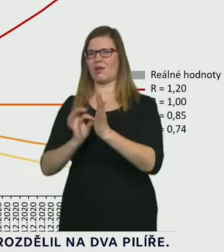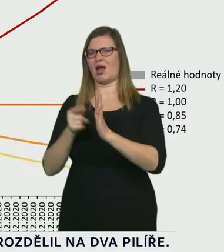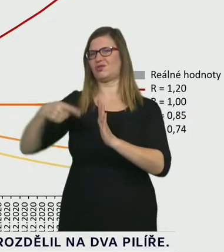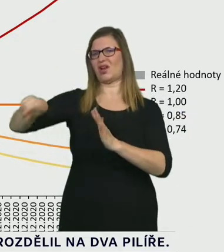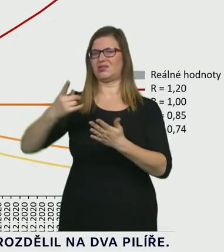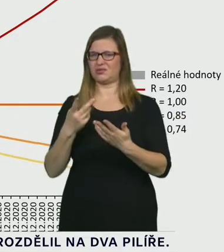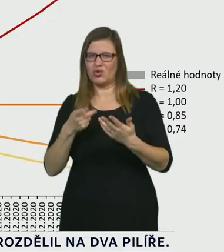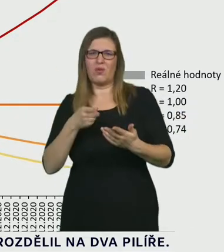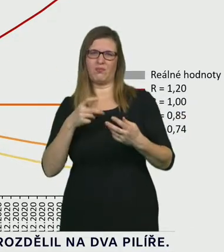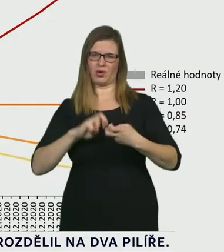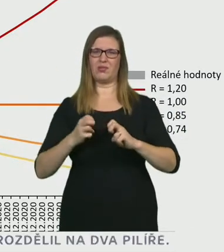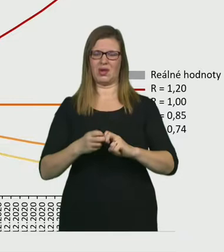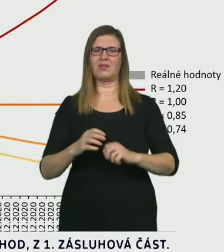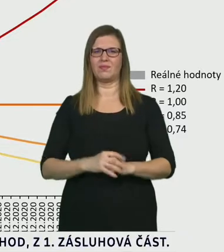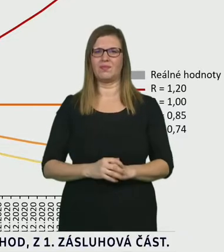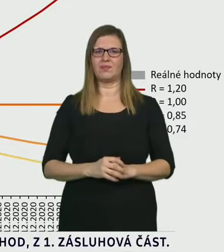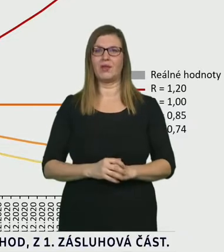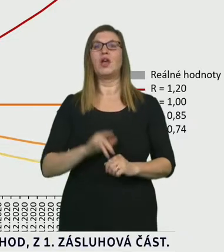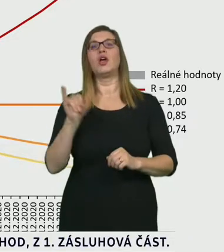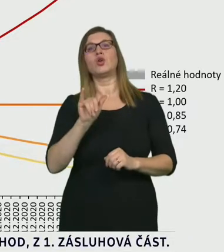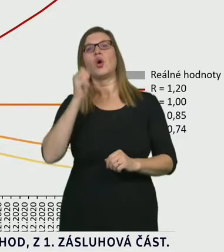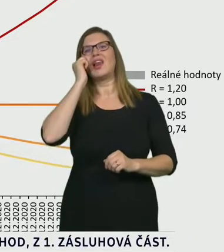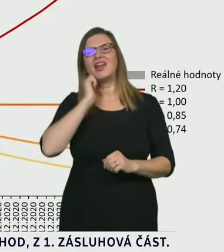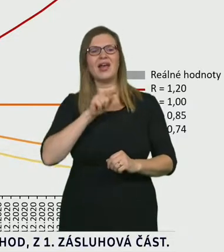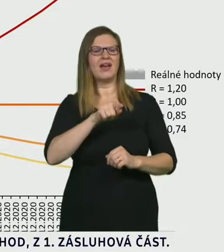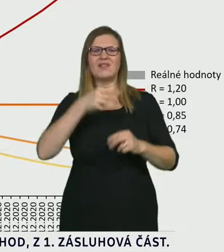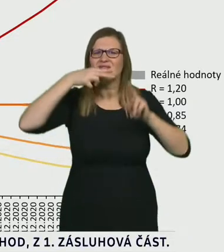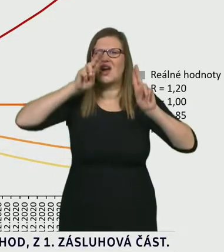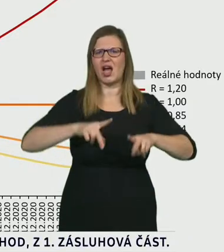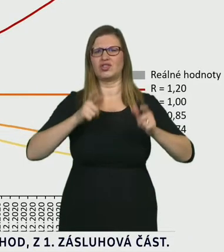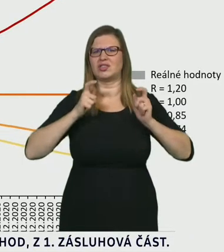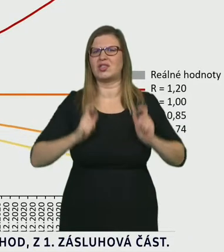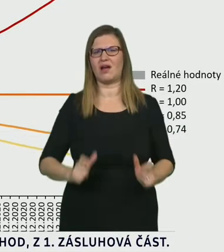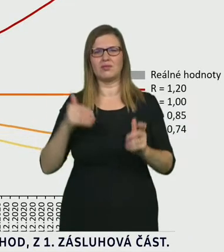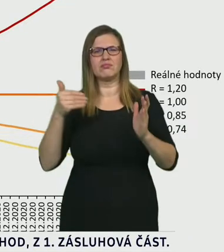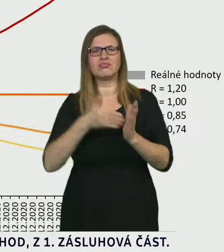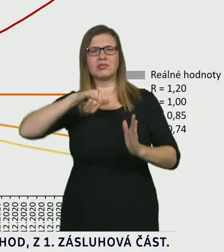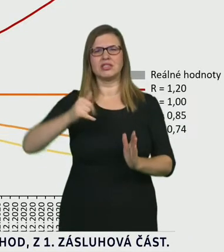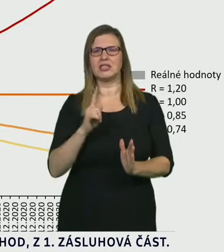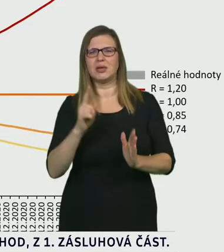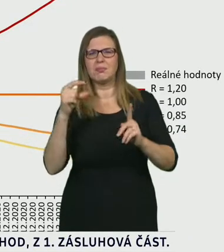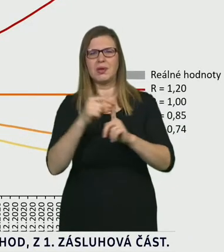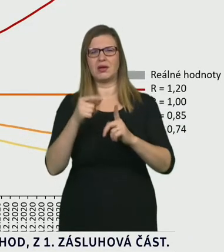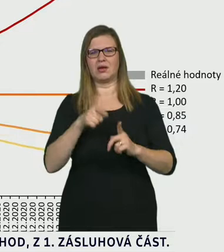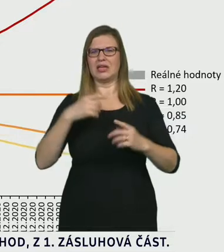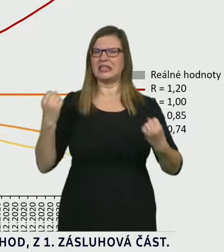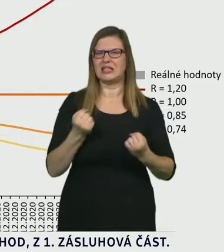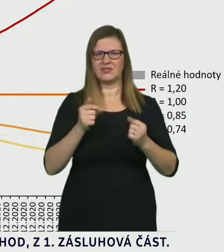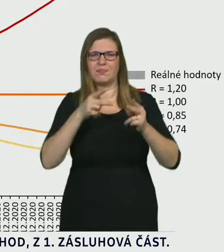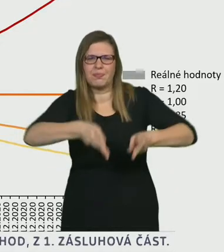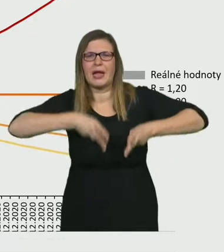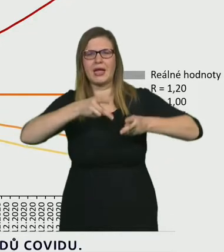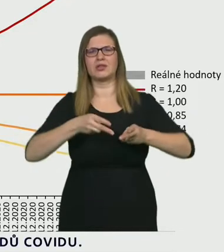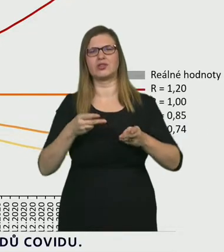pacientů, kteří vyžadují intenzivní péči, největší zdravotní dopad, já někdy říkám nejtvrdší parametr, který vlastně sledujeme a